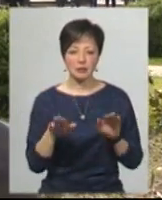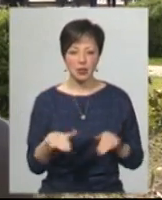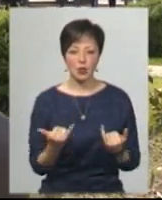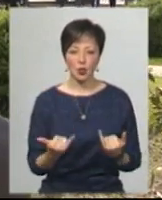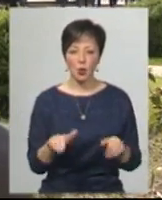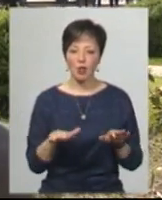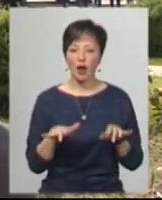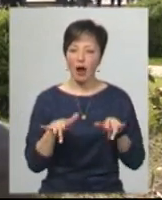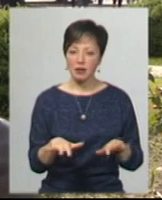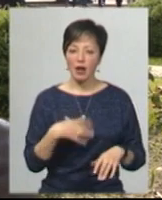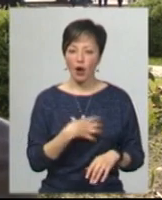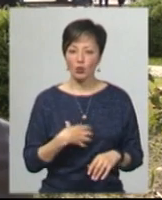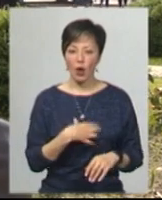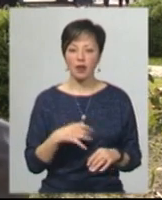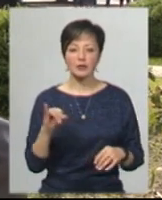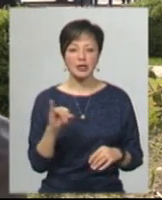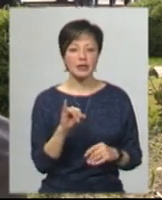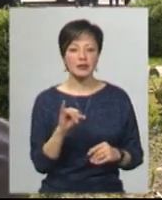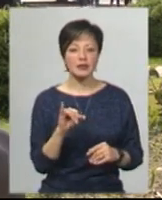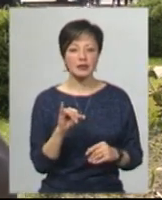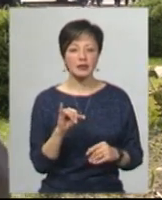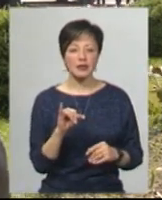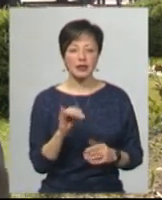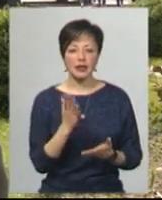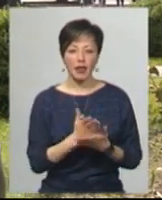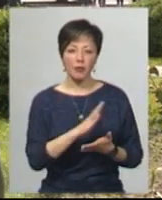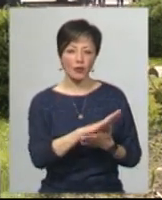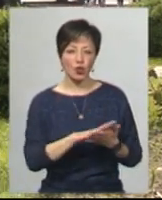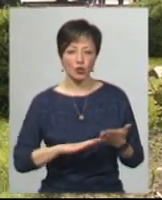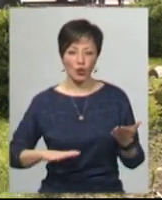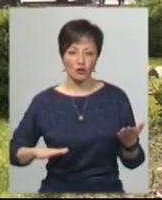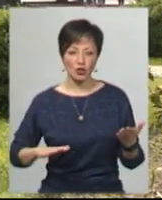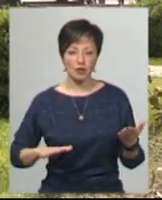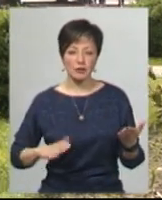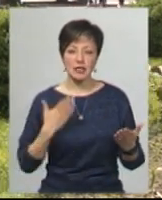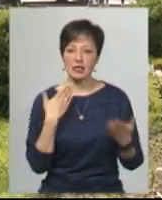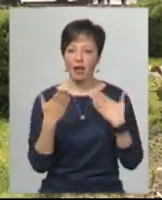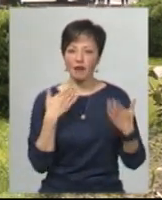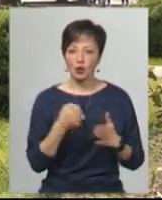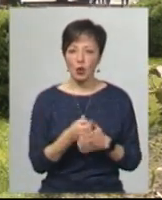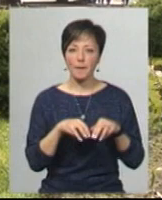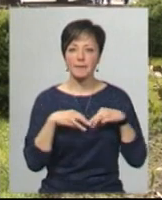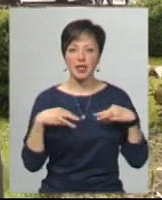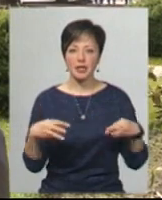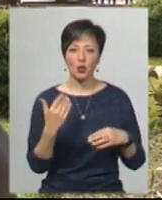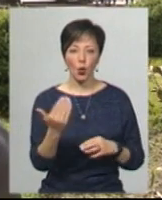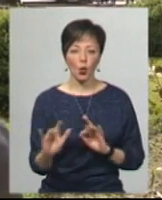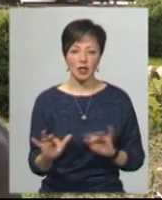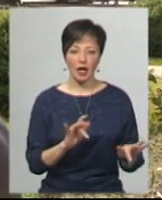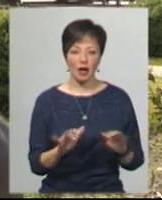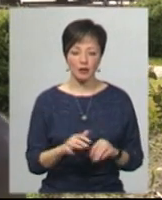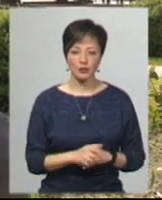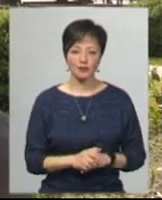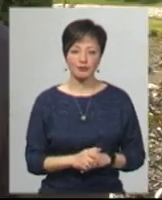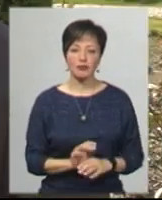вони є дуже актуальними, і вони якраз є продовженням ставлення до міністра, і взагалі до його діяльності. Ольга